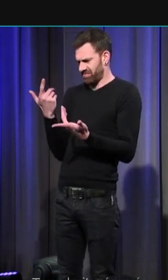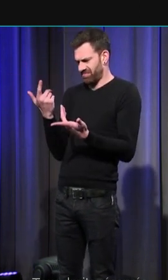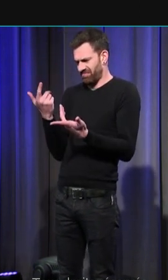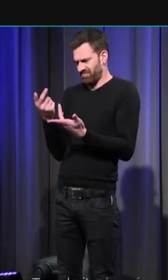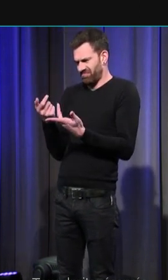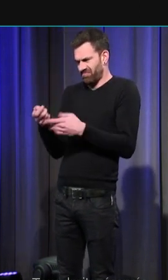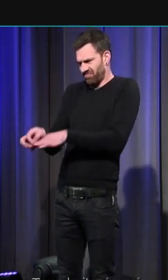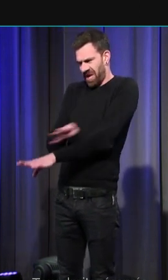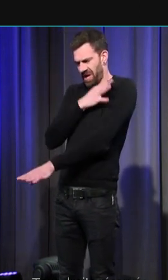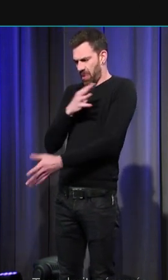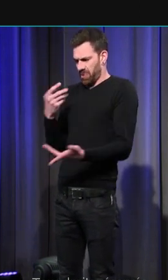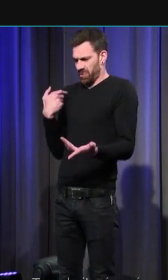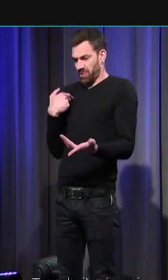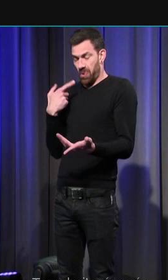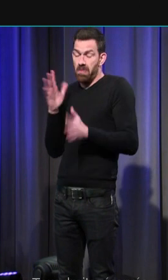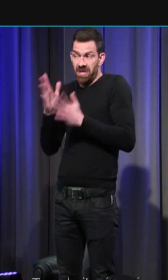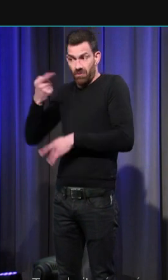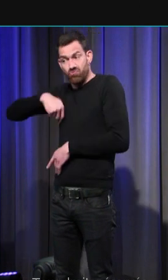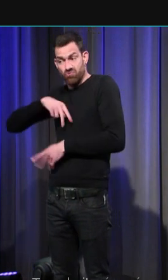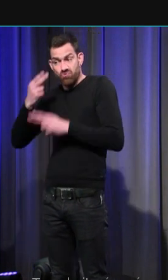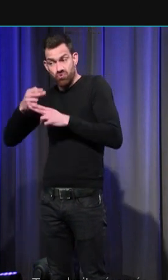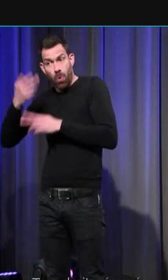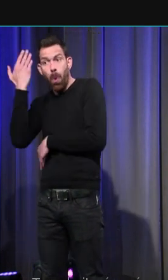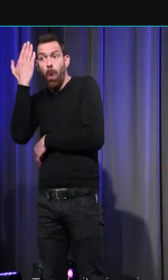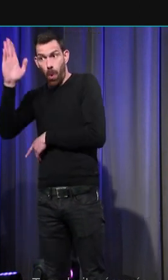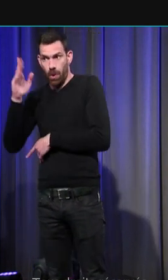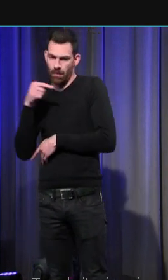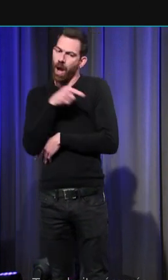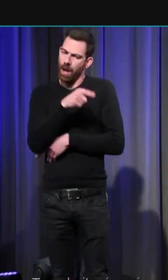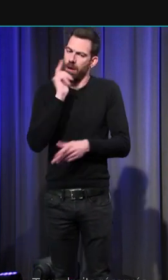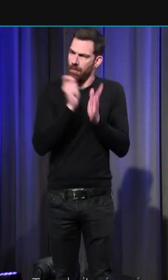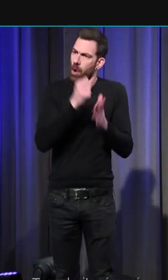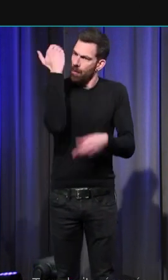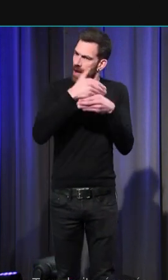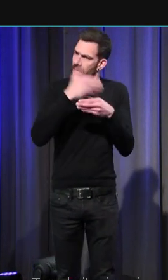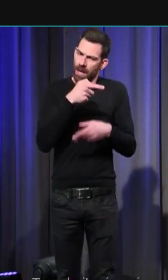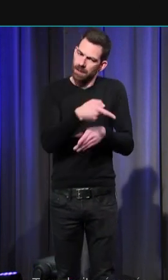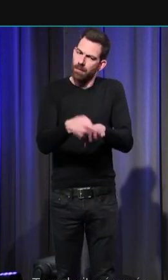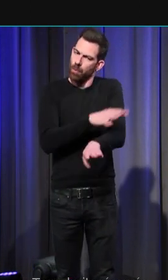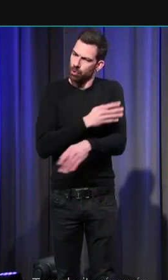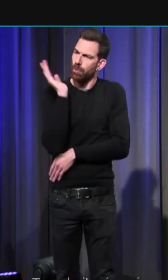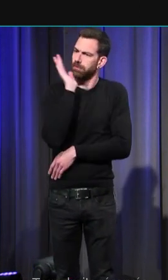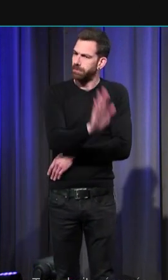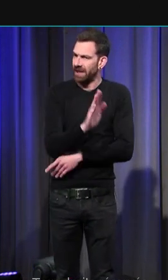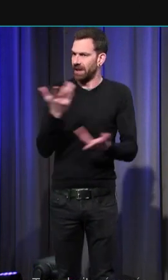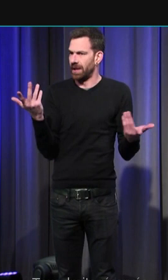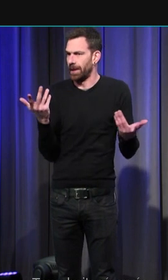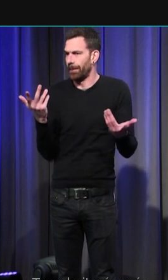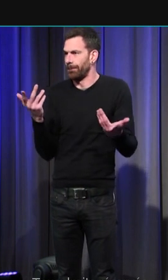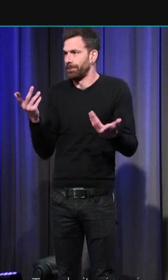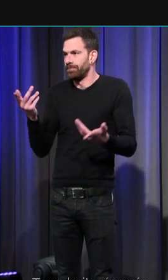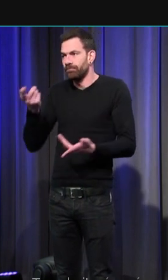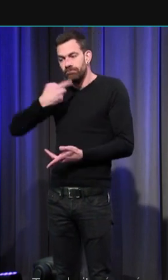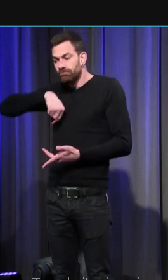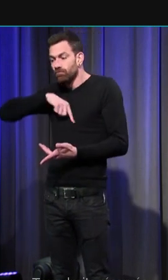auxquelles nous donnerions un autre nom. Elles qualifient bien des ressentis spécifiques qui échappent largement aux